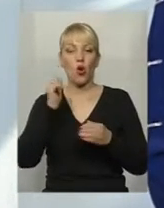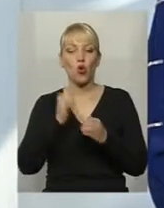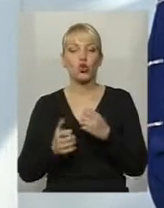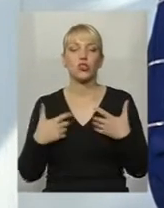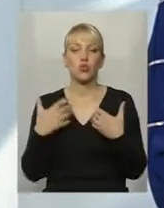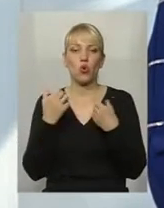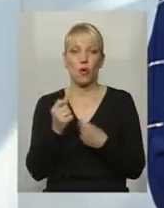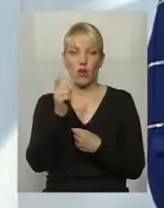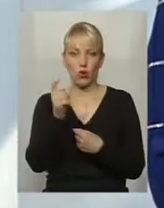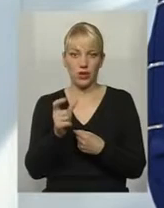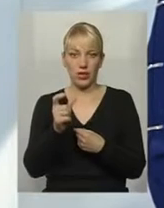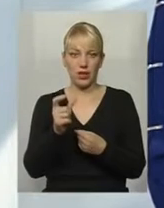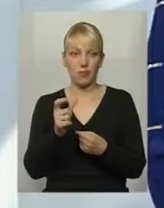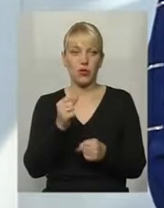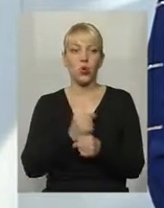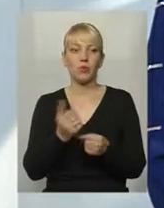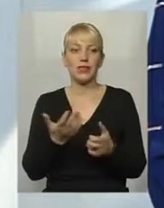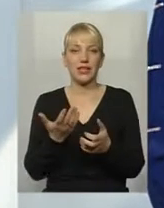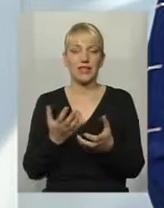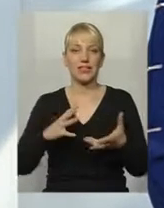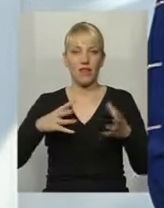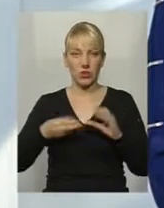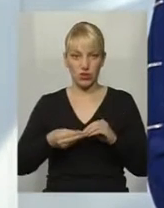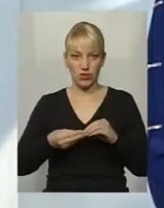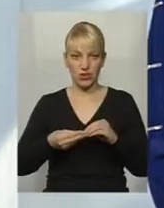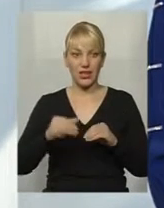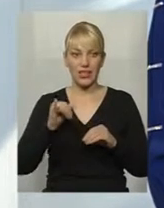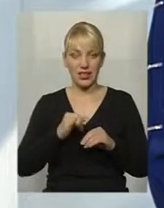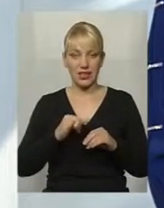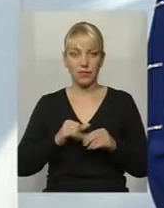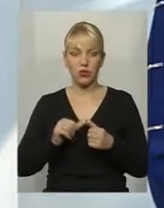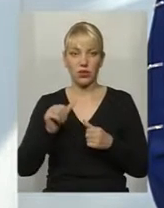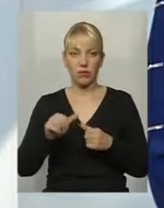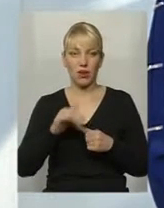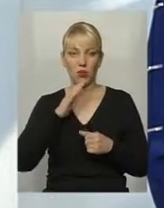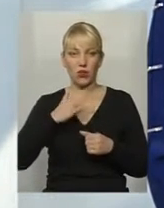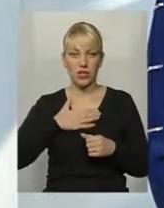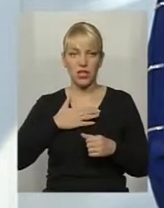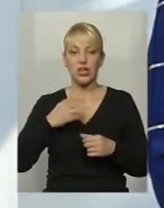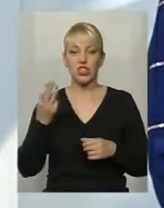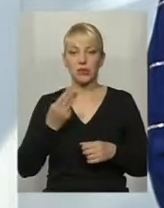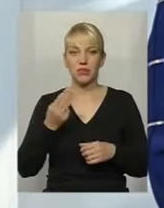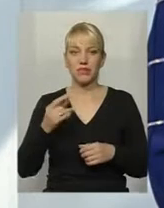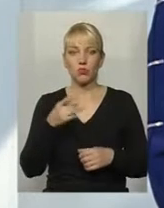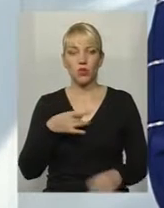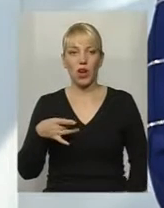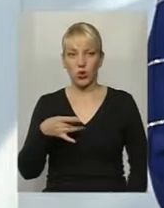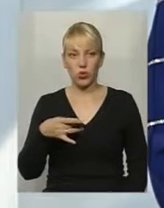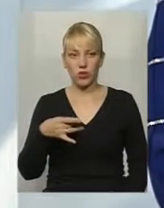людина робить якісь собі певні висновки. І, зокрема, у нас, у Шепетівському районі